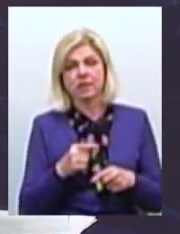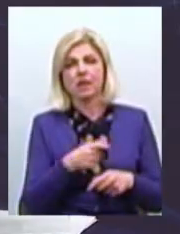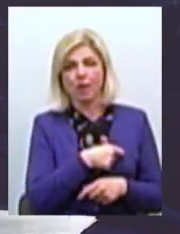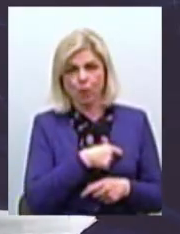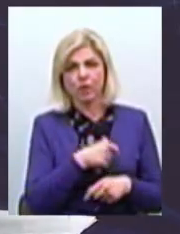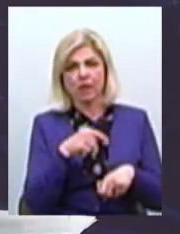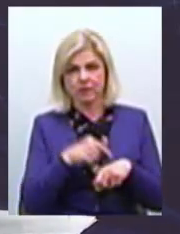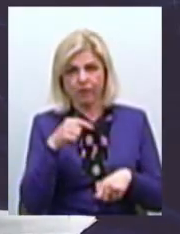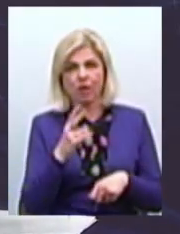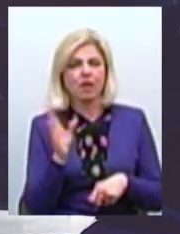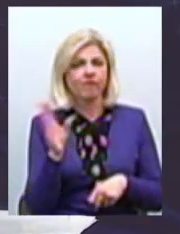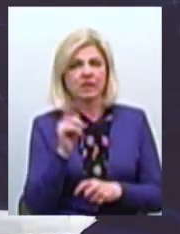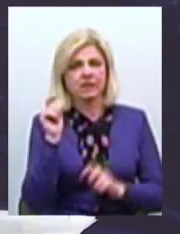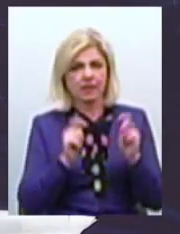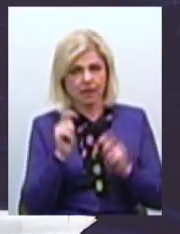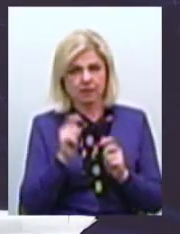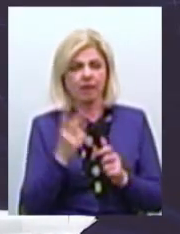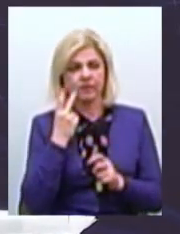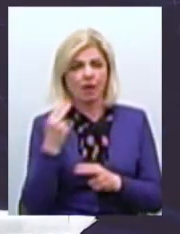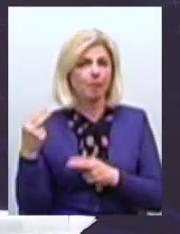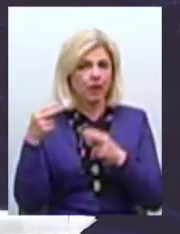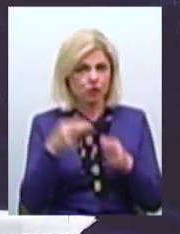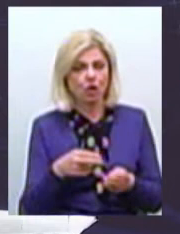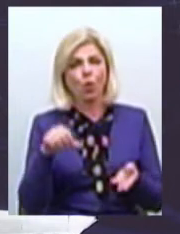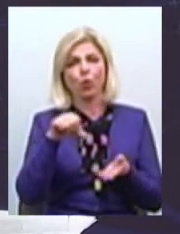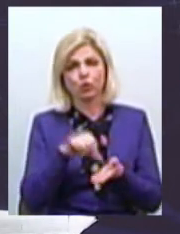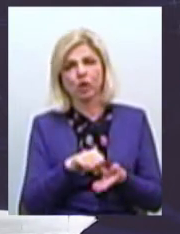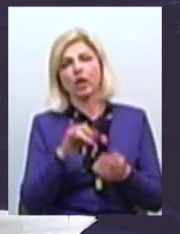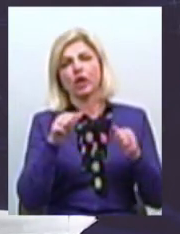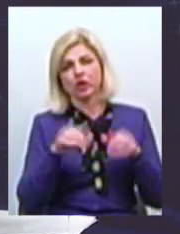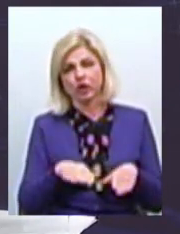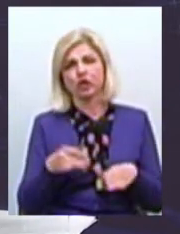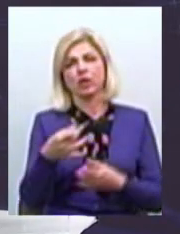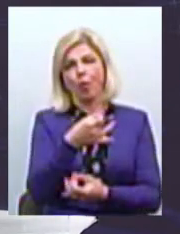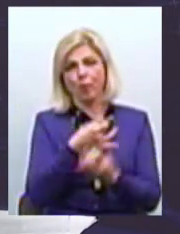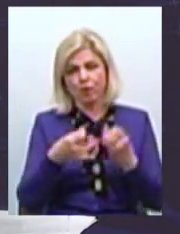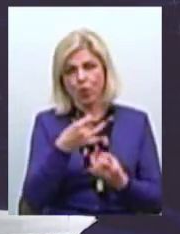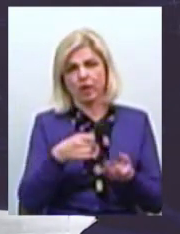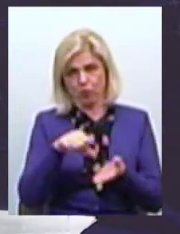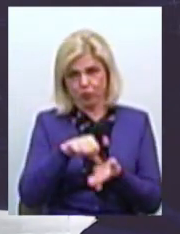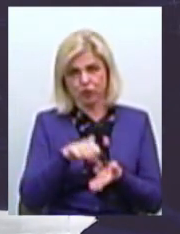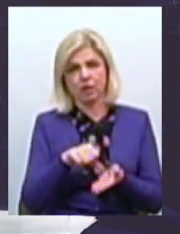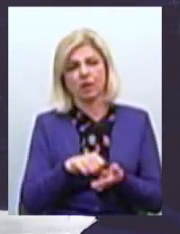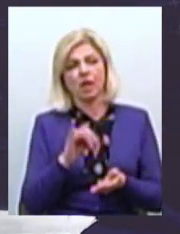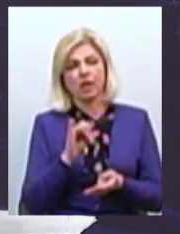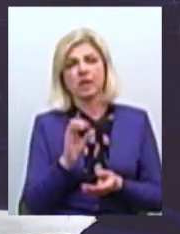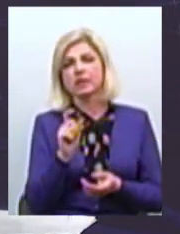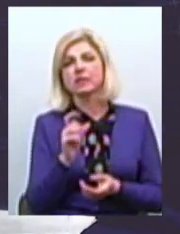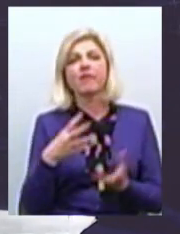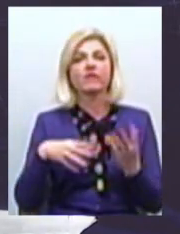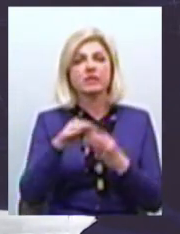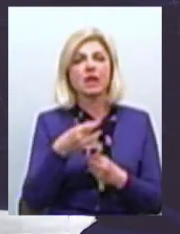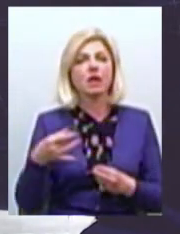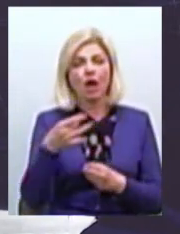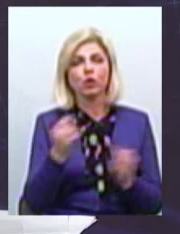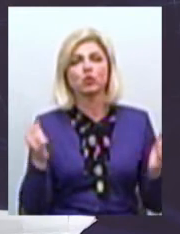Майже на всіх Сесіях Приїжджають Приймають рішення В обговоренні Приймають рішення Тому що Зі всіх районів Зібрати